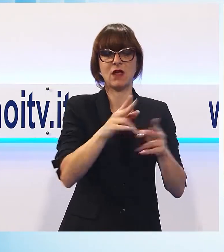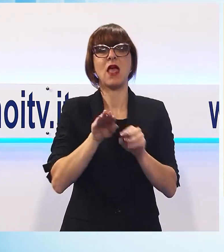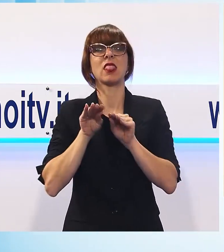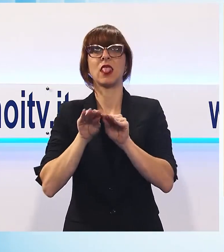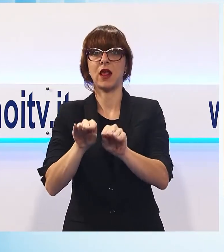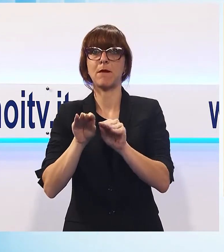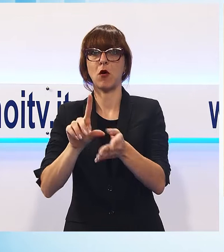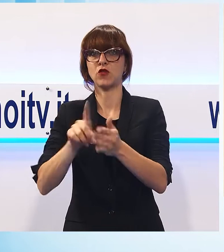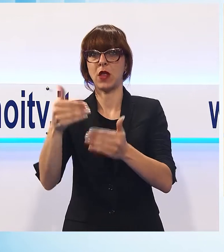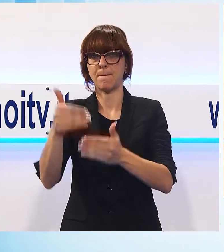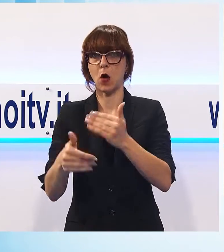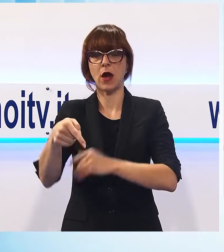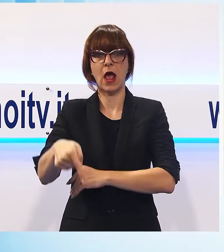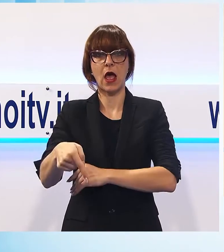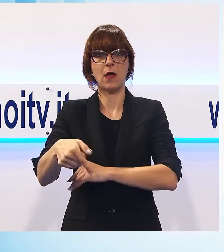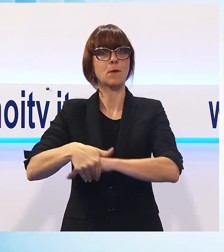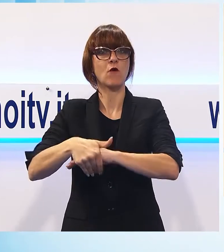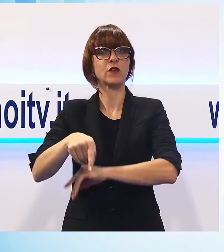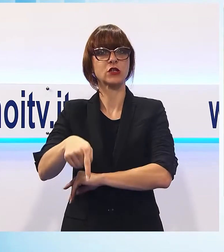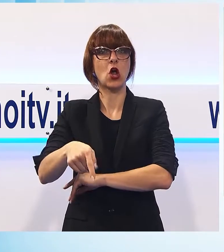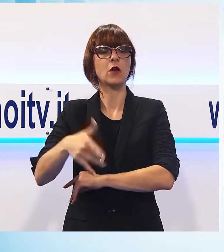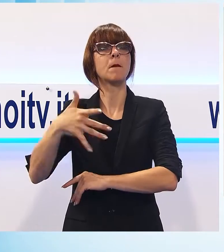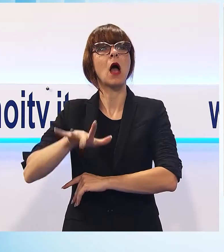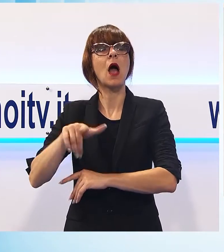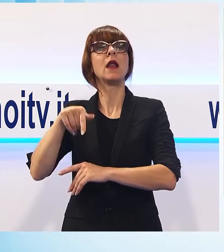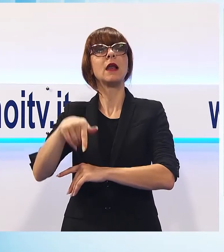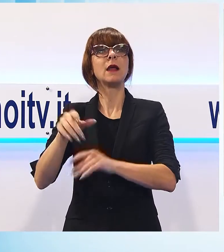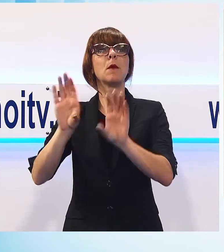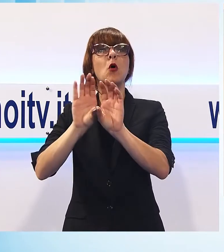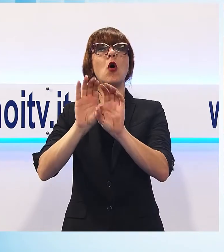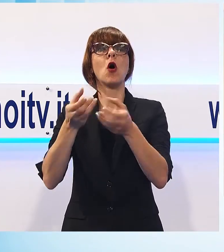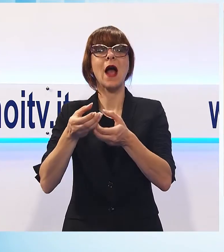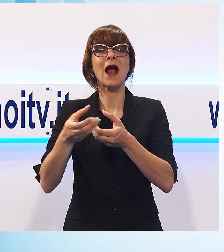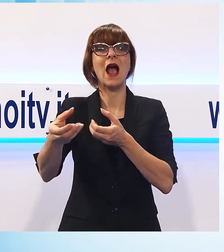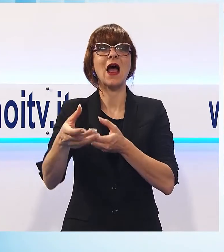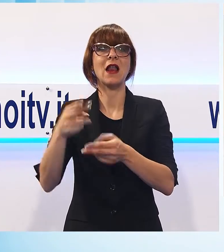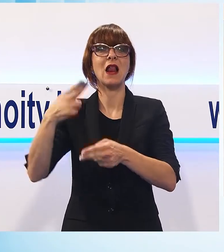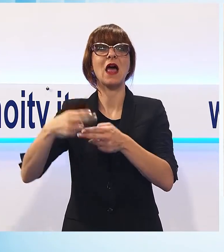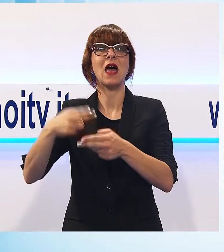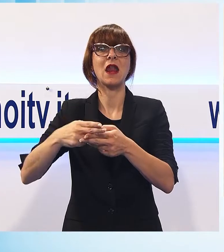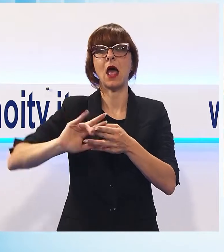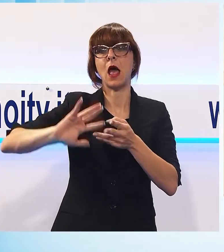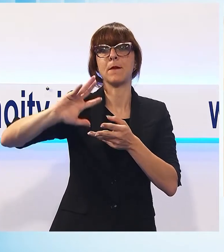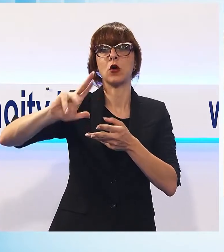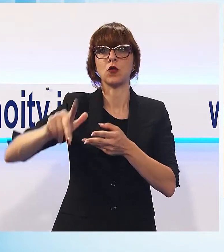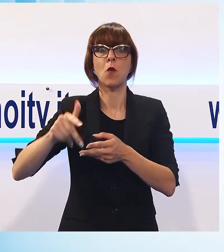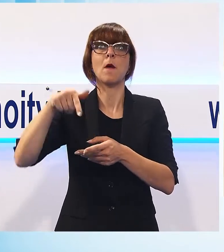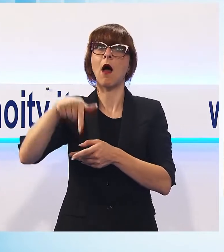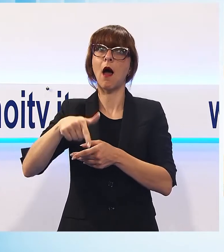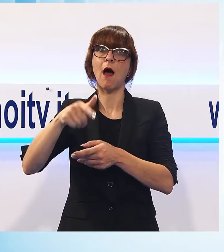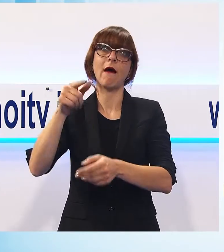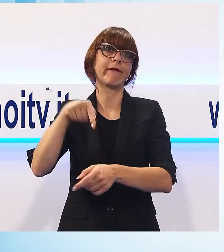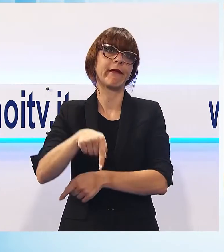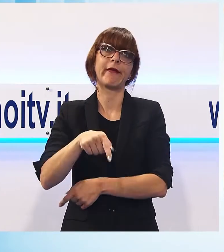deposito temporaneo, che a seguito del furto delle canali di rame si è rivelato anch'esso molto inadeguato alla conservazione dei volumi.